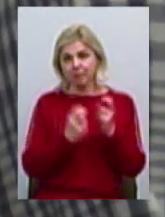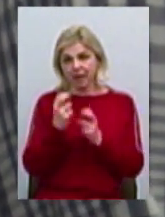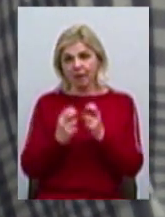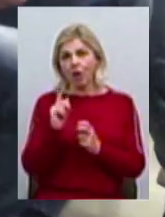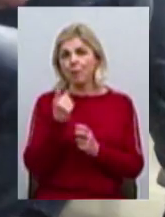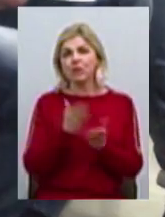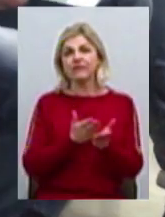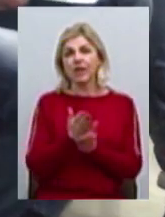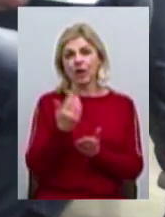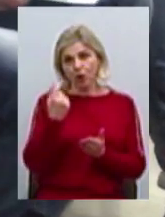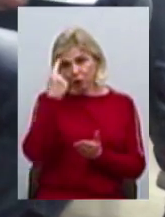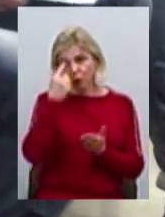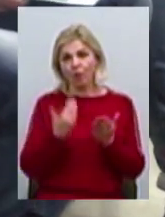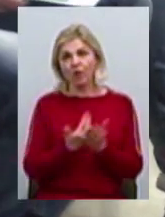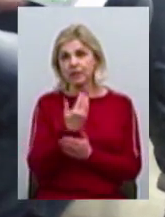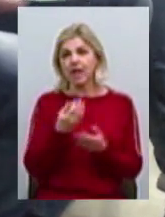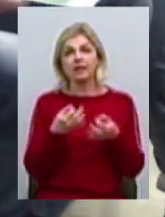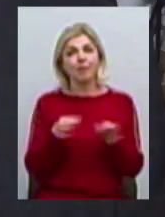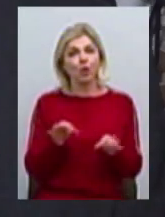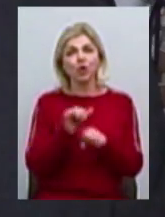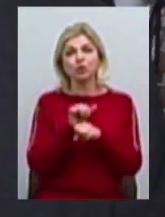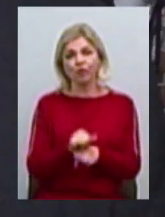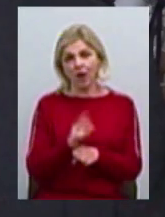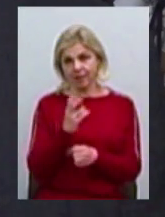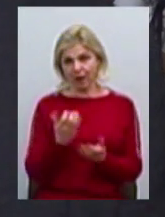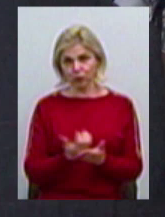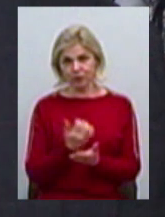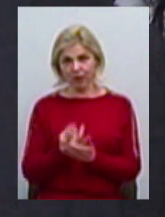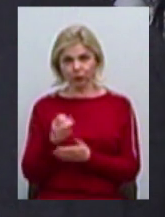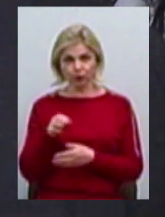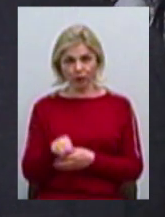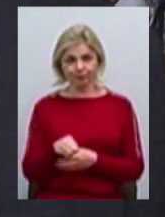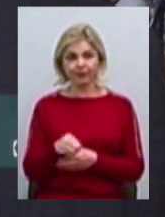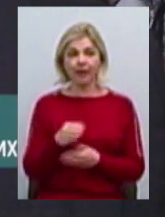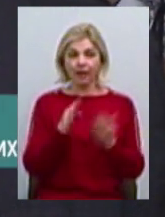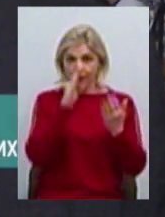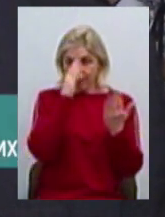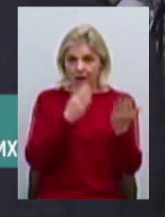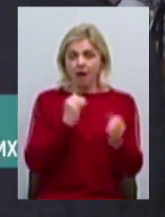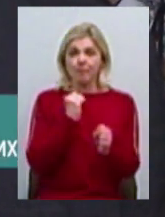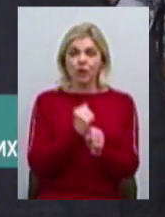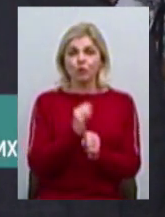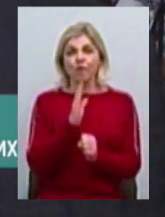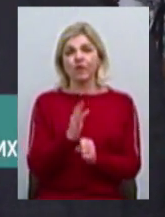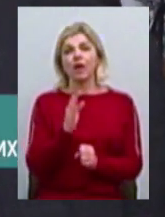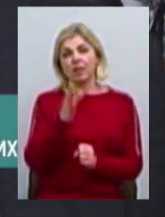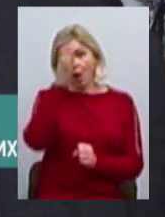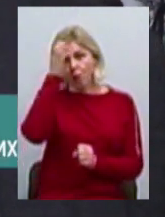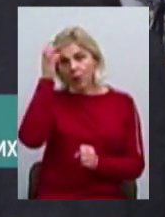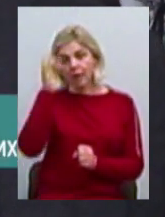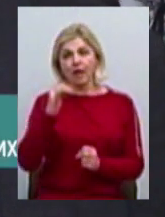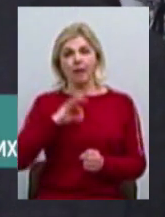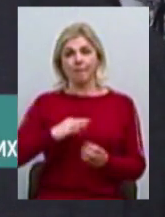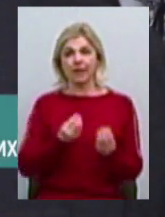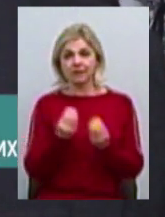інновації не дозволяє зупинятися на досягнутому. Я працював і в науці, і в бізнесі. І на той момент такої